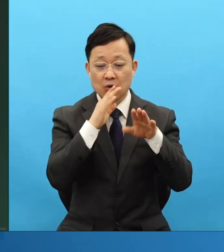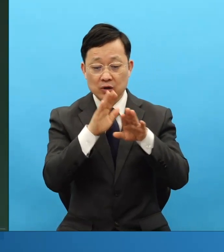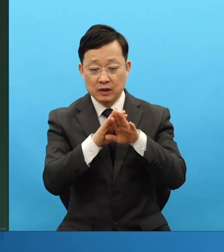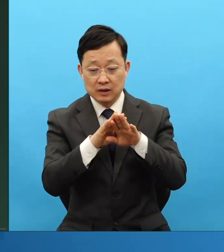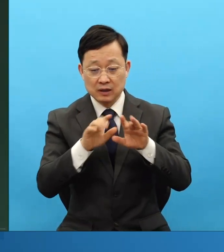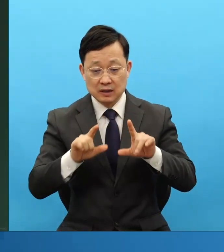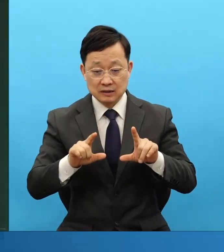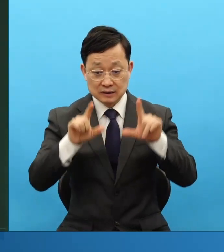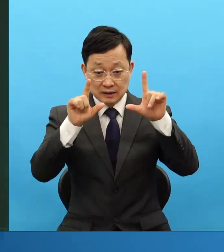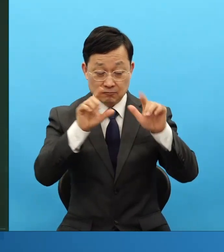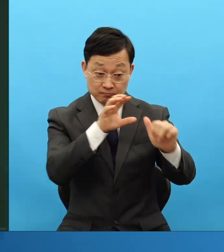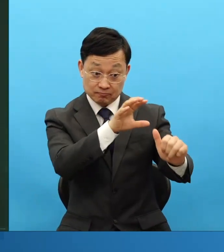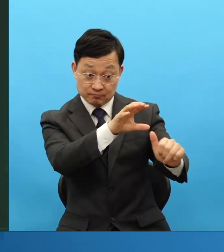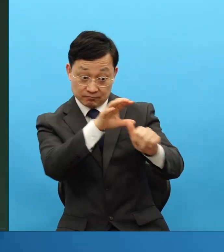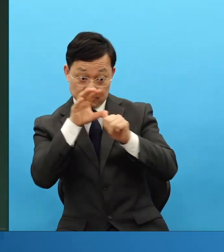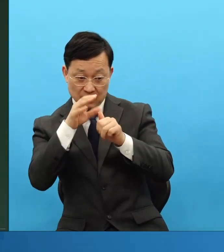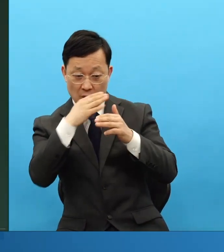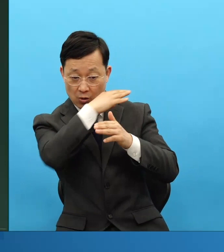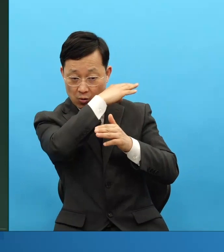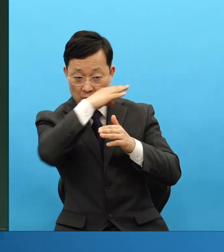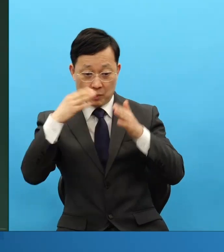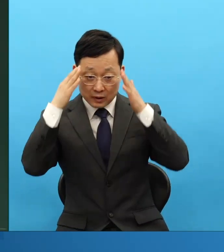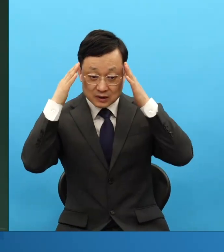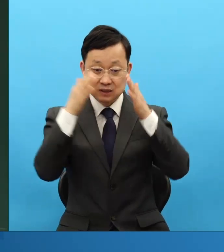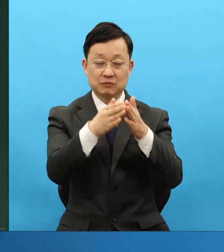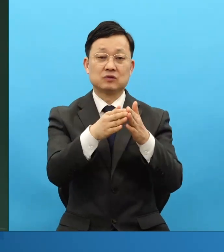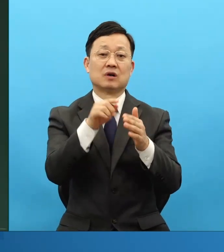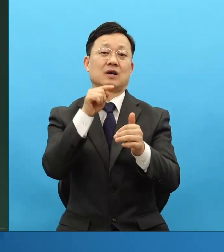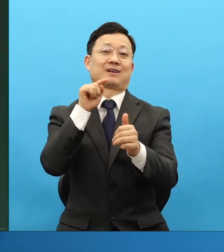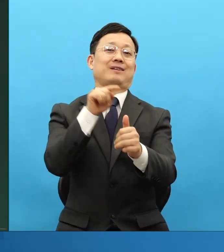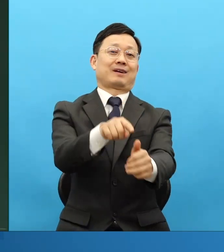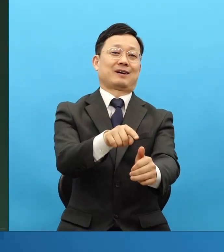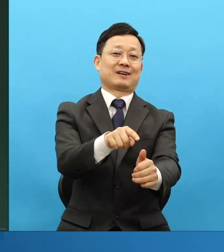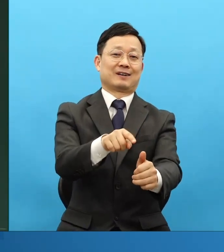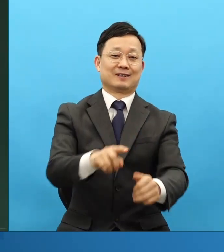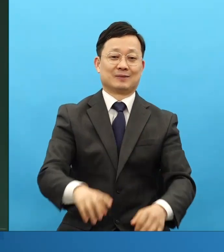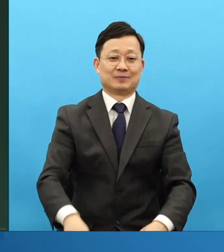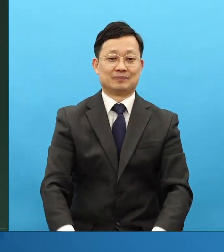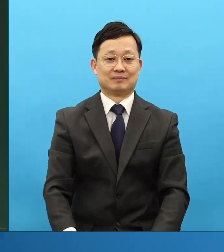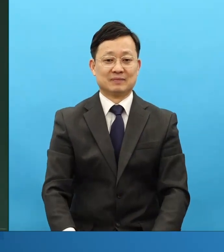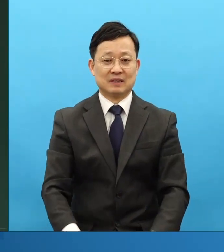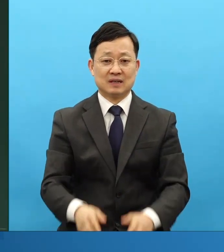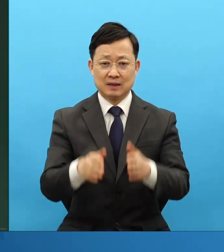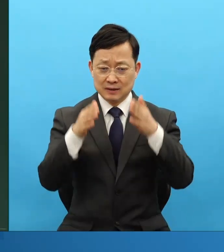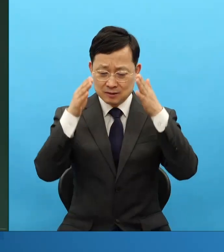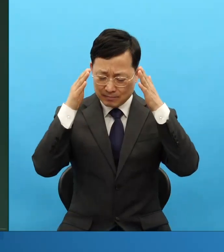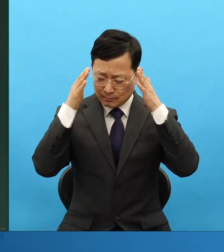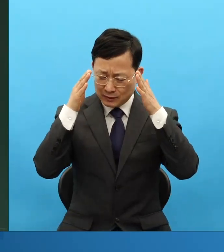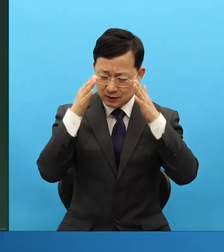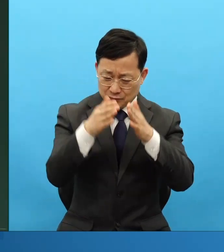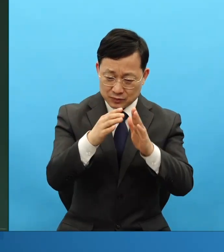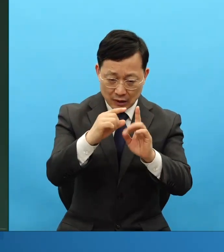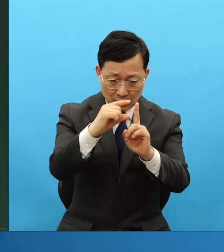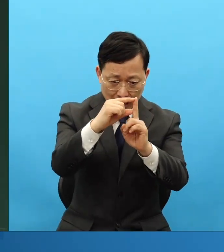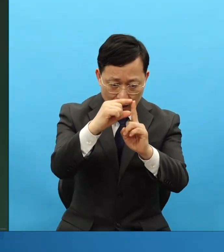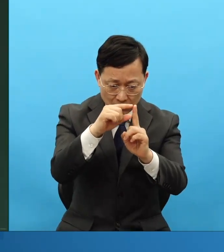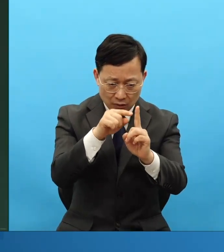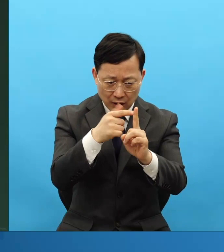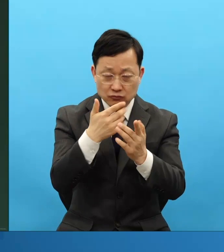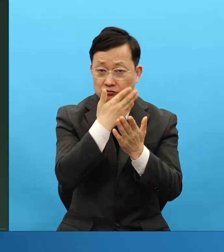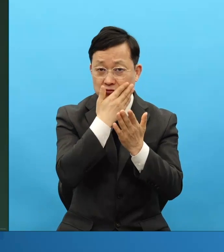그럼 더일시대 이 집중이란 단어는 굉장히 중요한 단어예요.